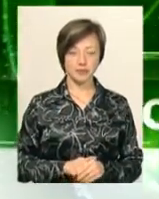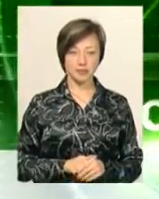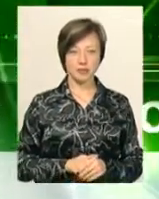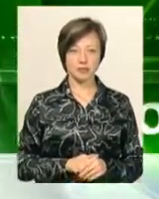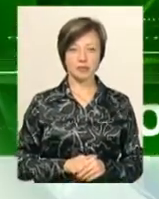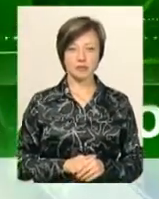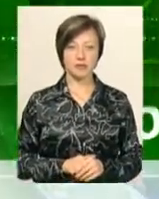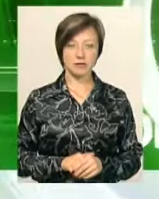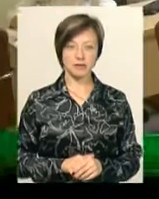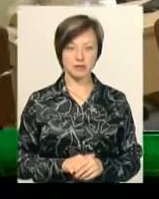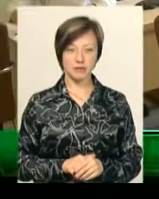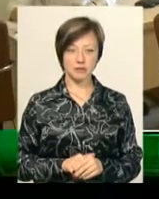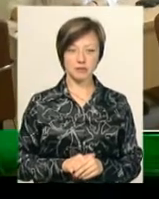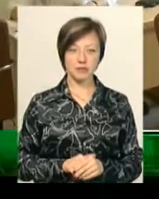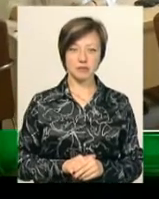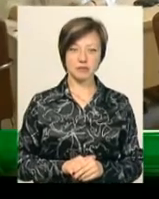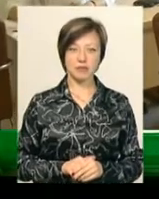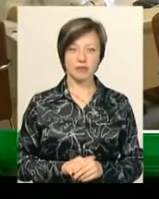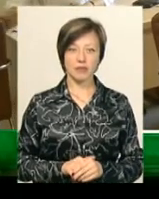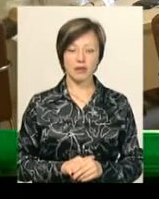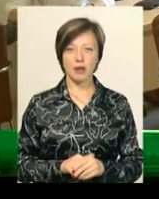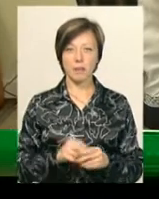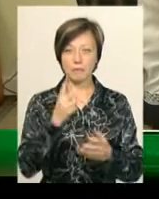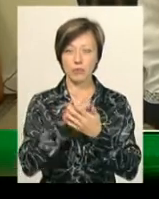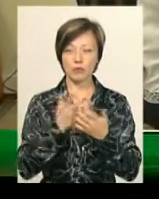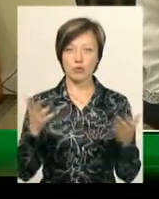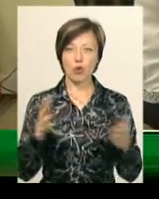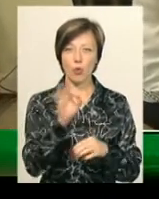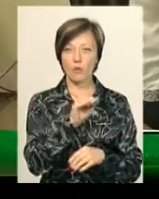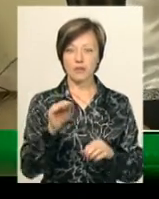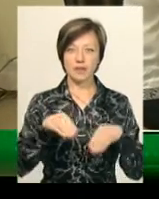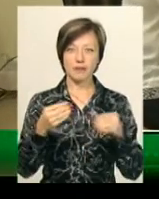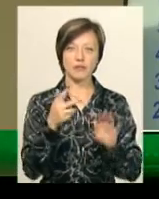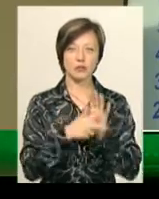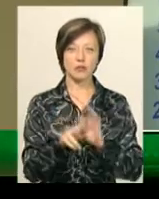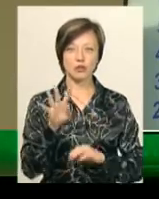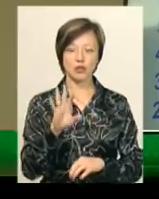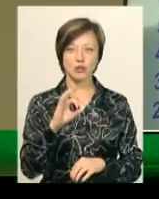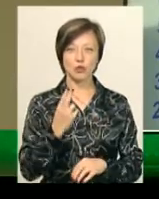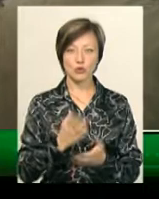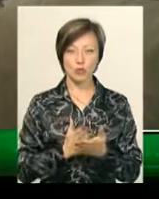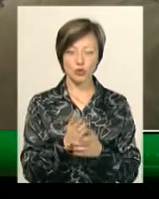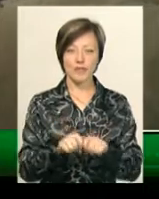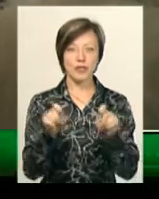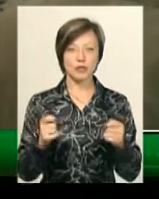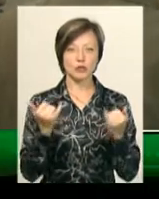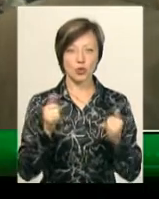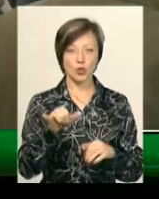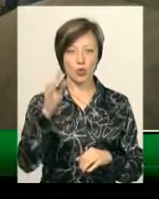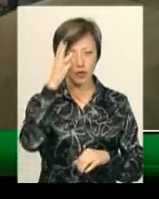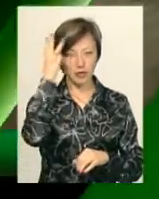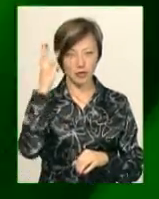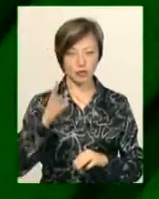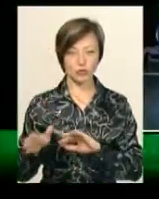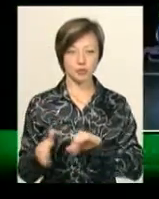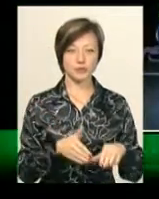Музика Прозорий офіс, який надаватиме 84 види соціальних послуг, відкрили сьогодні у Хмельницькому.